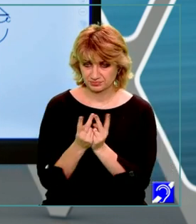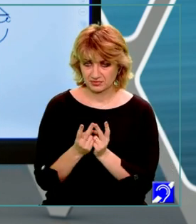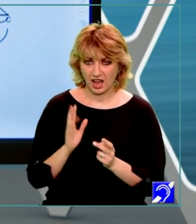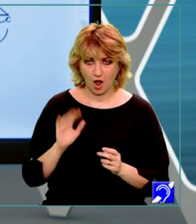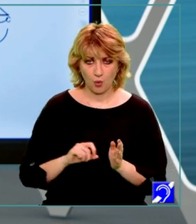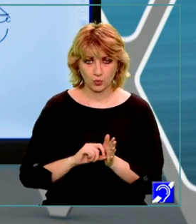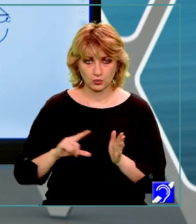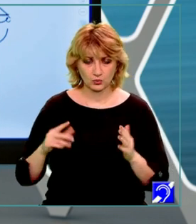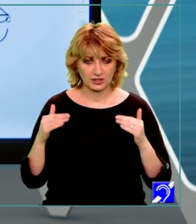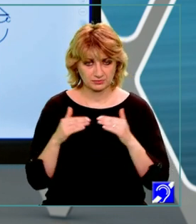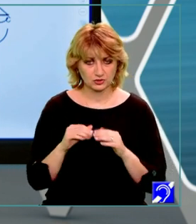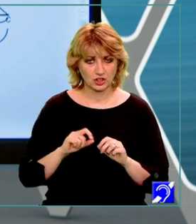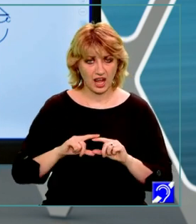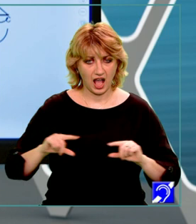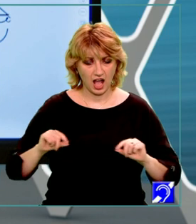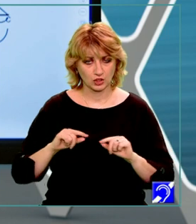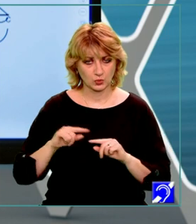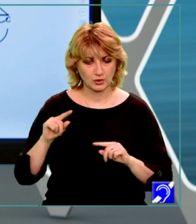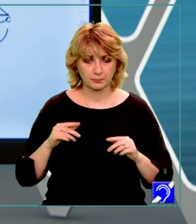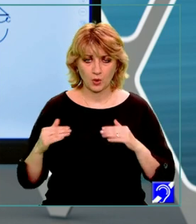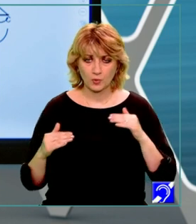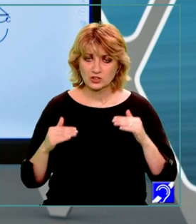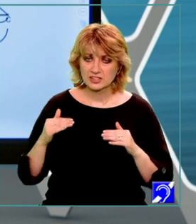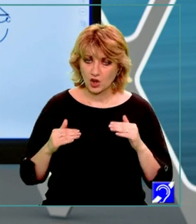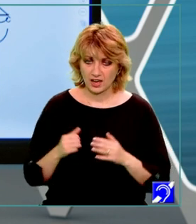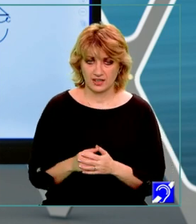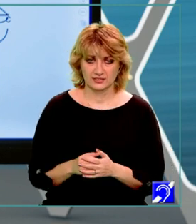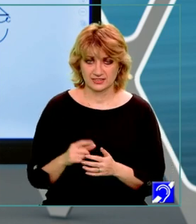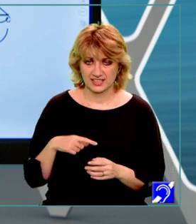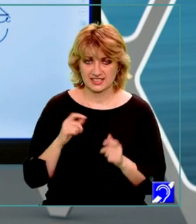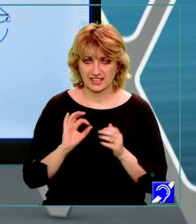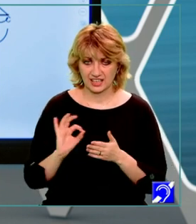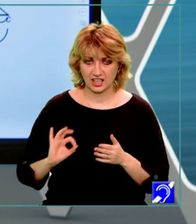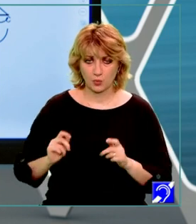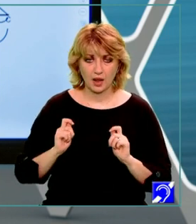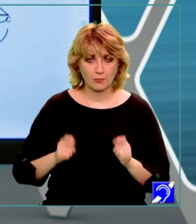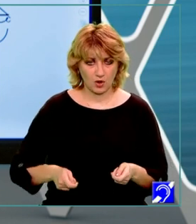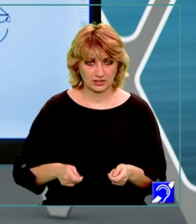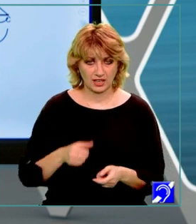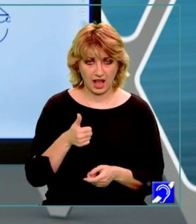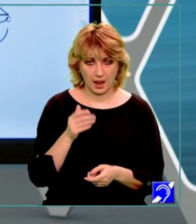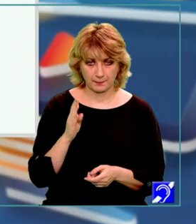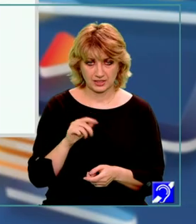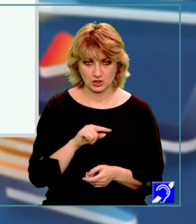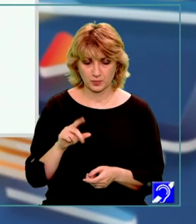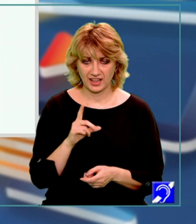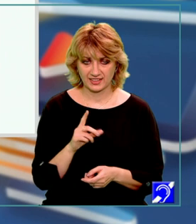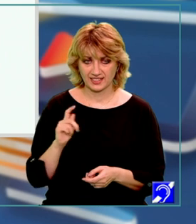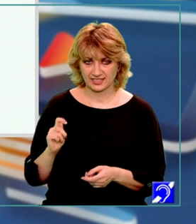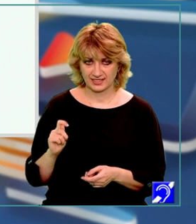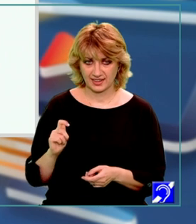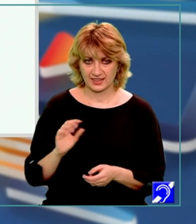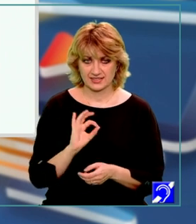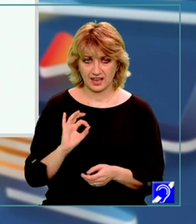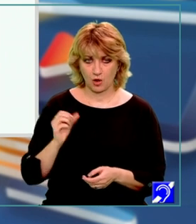congruente și laturi respectiv proporționale așadar să scrie în rapoartele AB supra DT este egal cu